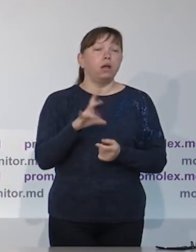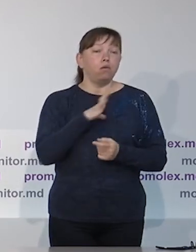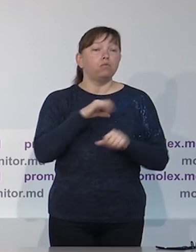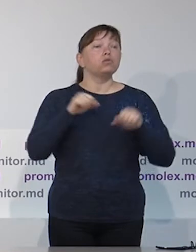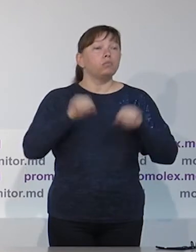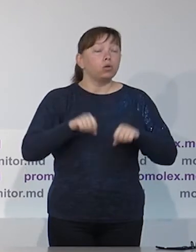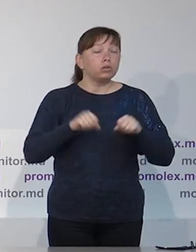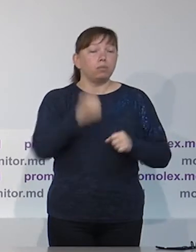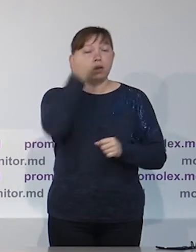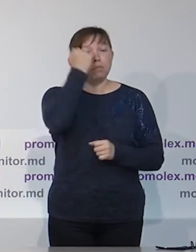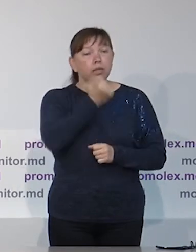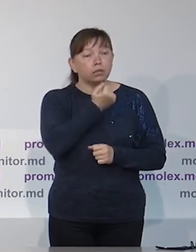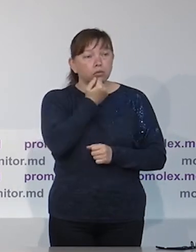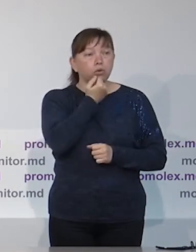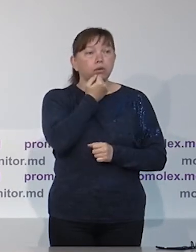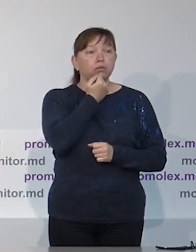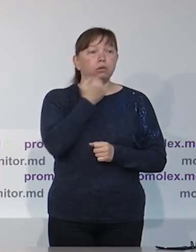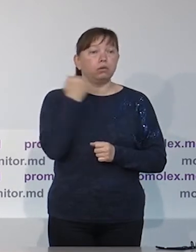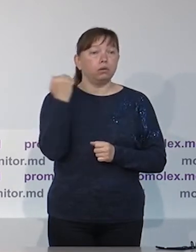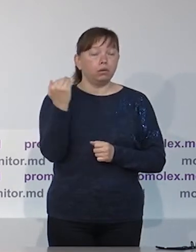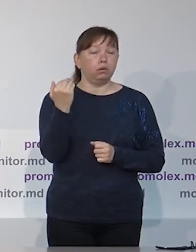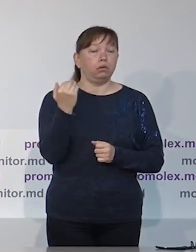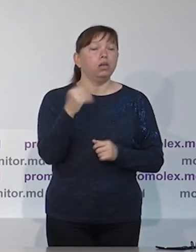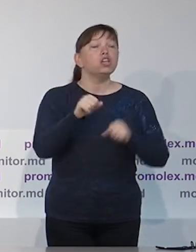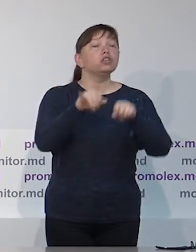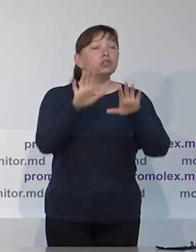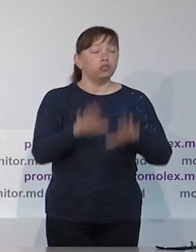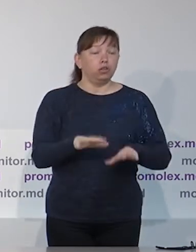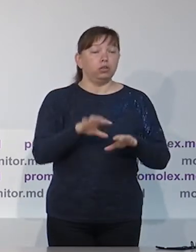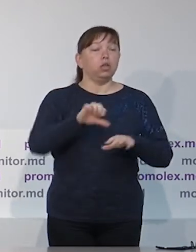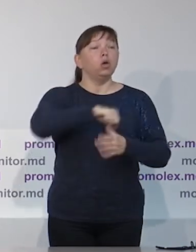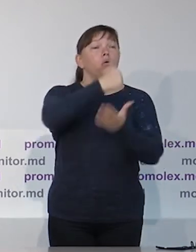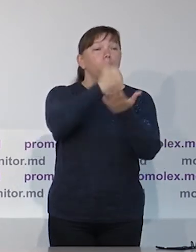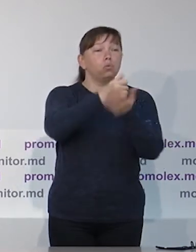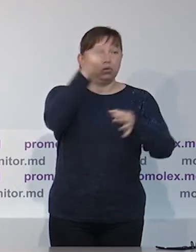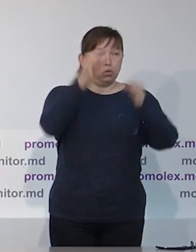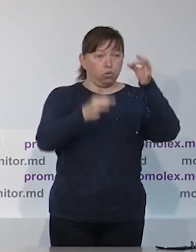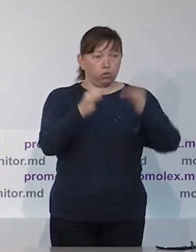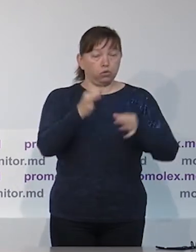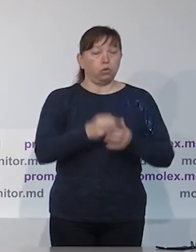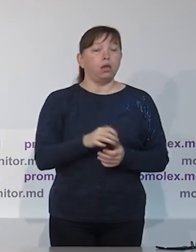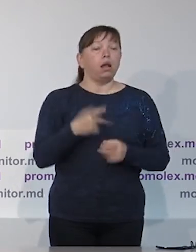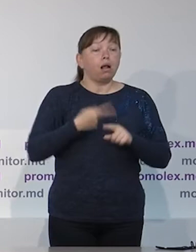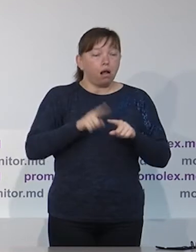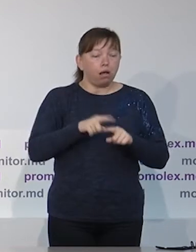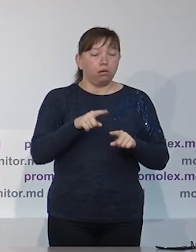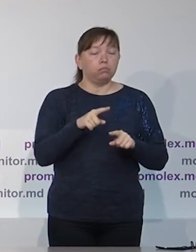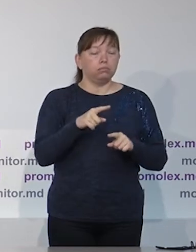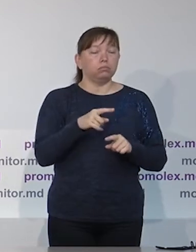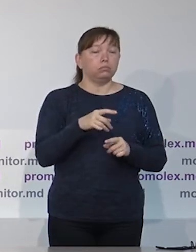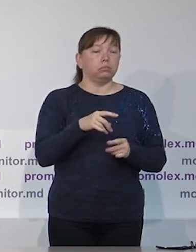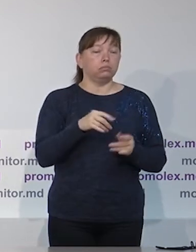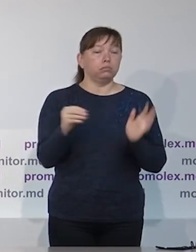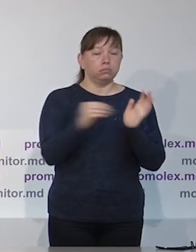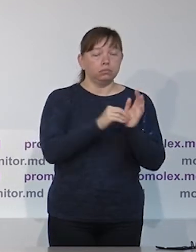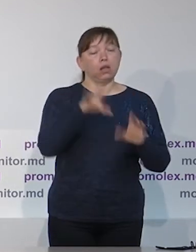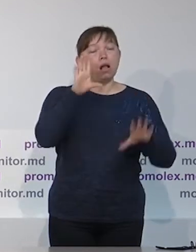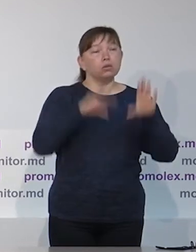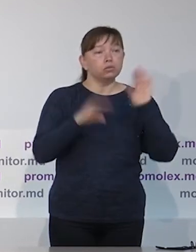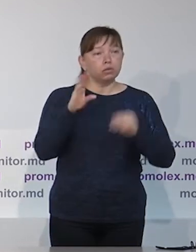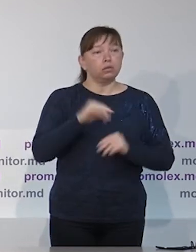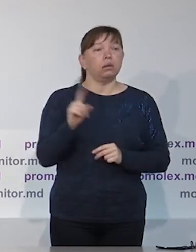сейчас это уже не требуется законом. И такие изменения стали